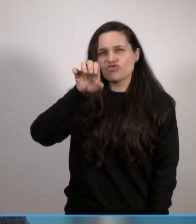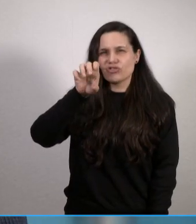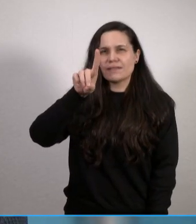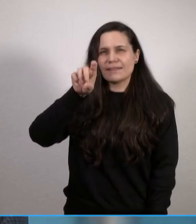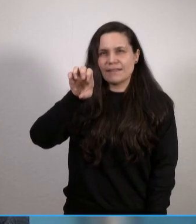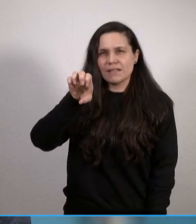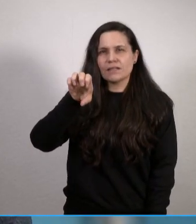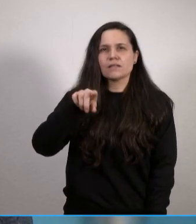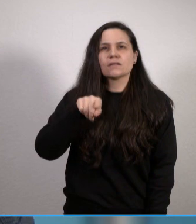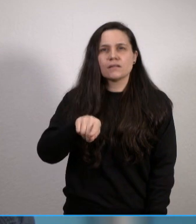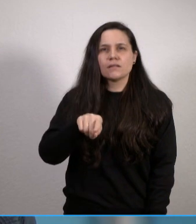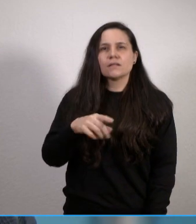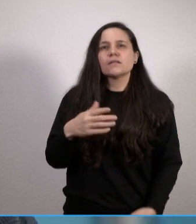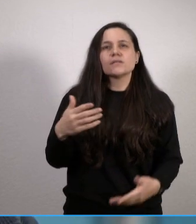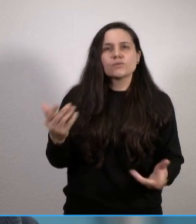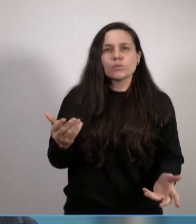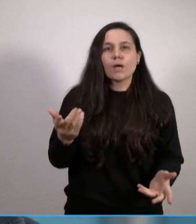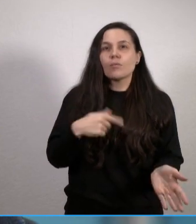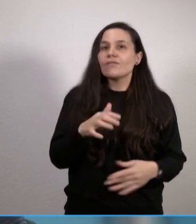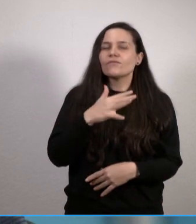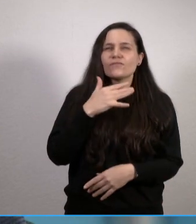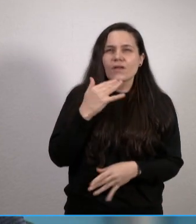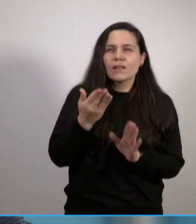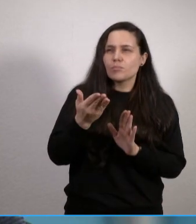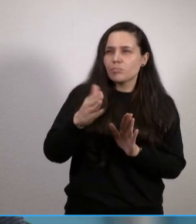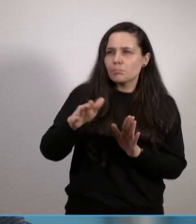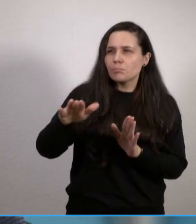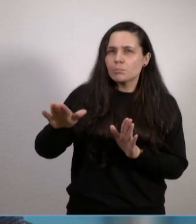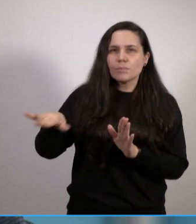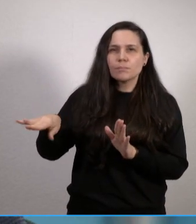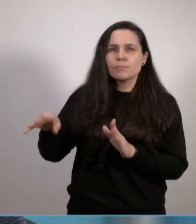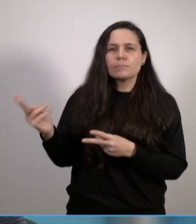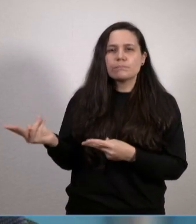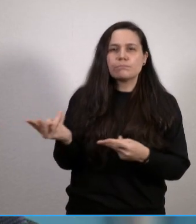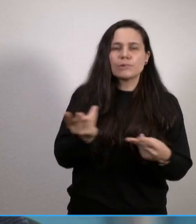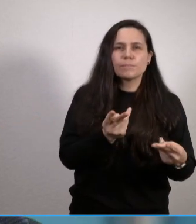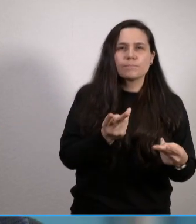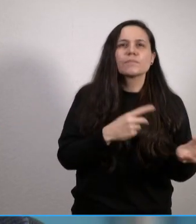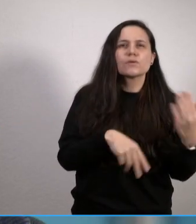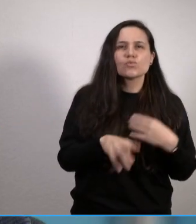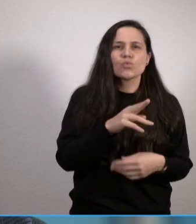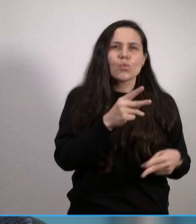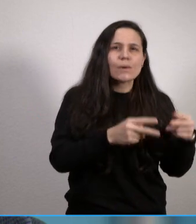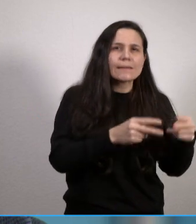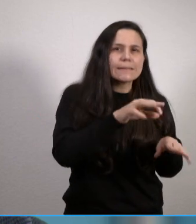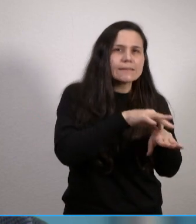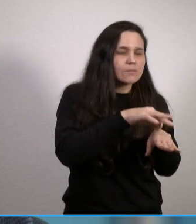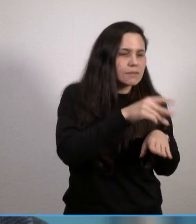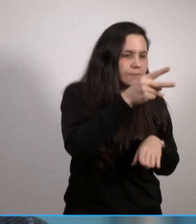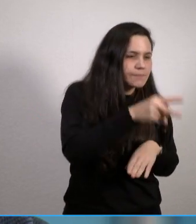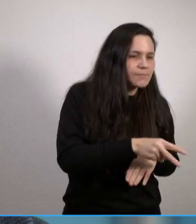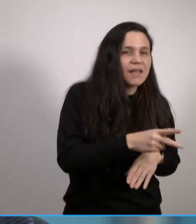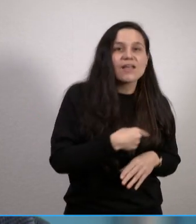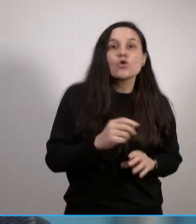war es allerdings so, dass deutlich mehr Verstorbene in die Gerichtsmedizin gelangt sind als schwer verletzte Überlebende